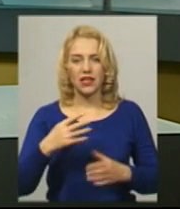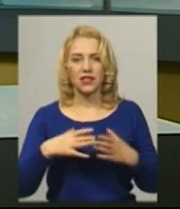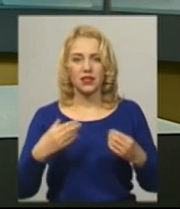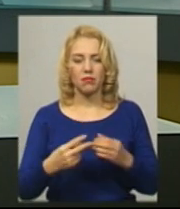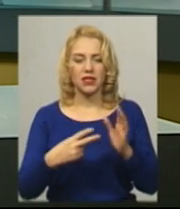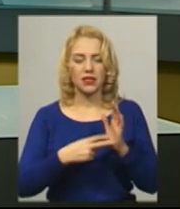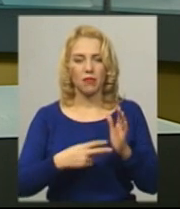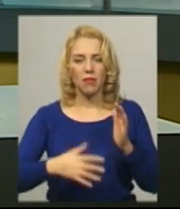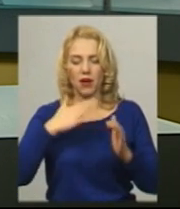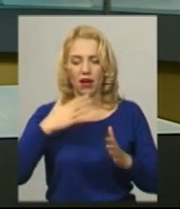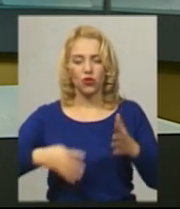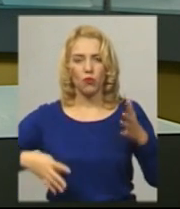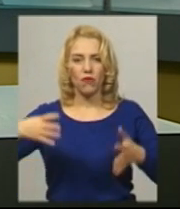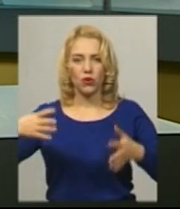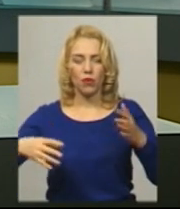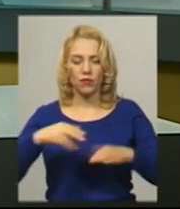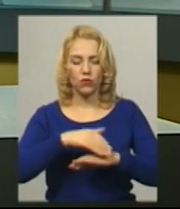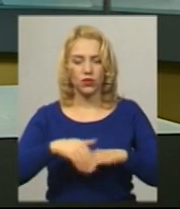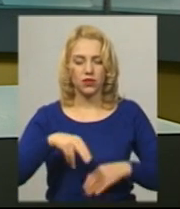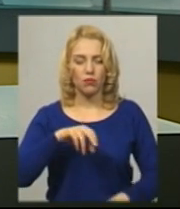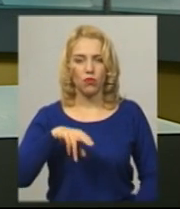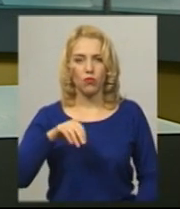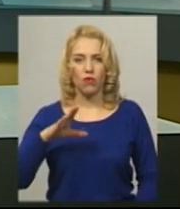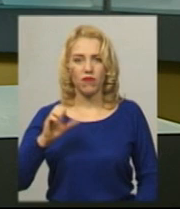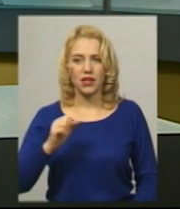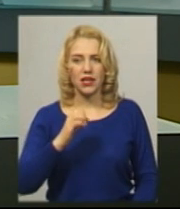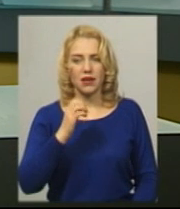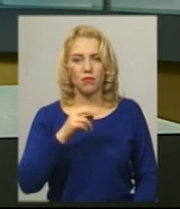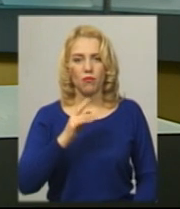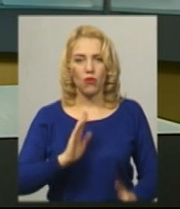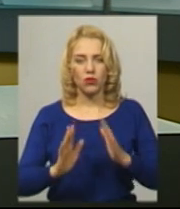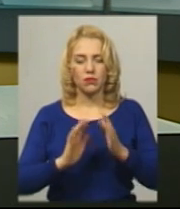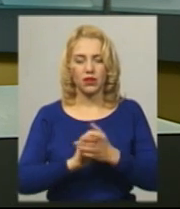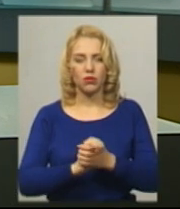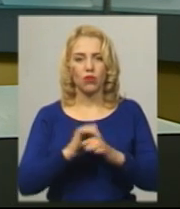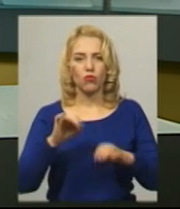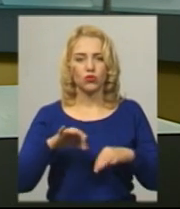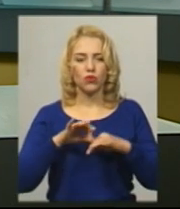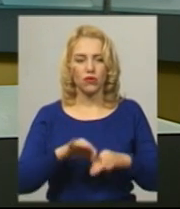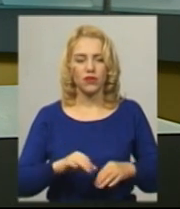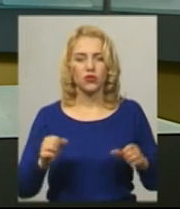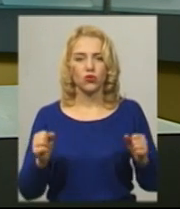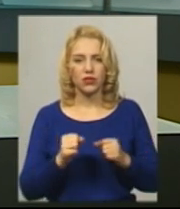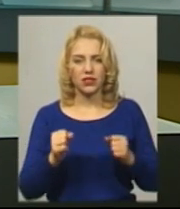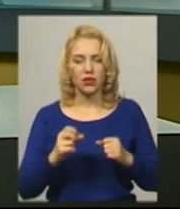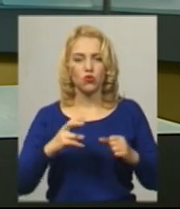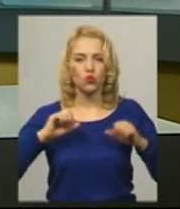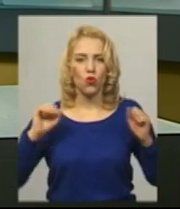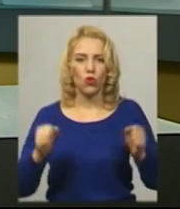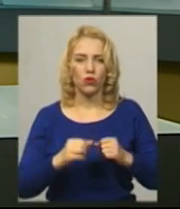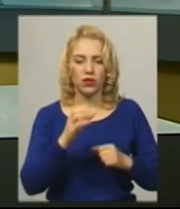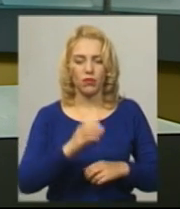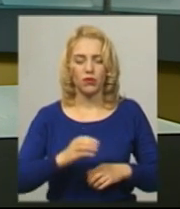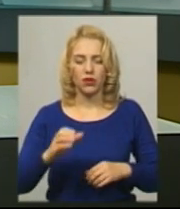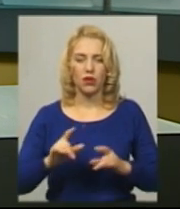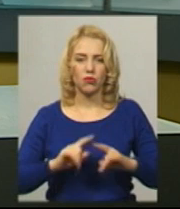багатоповерхівок на вулиці Попова та проспекту Мира можуть провести зиму з холодними батареями. Про це каже мешканець чотириповерхівки, яка